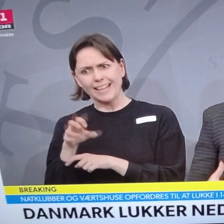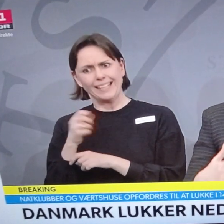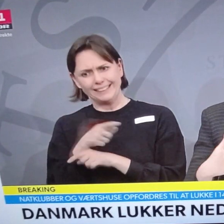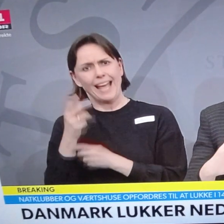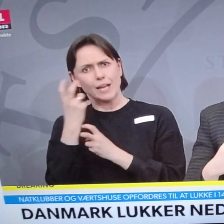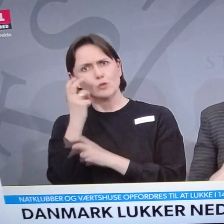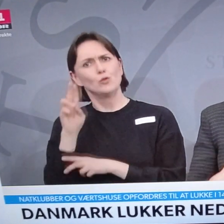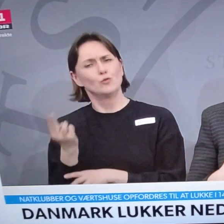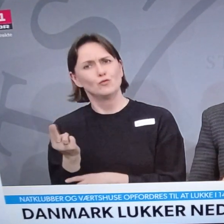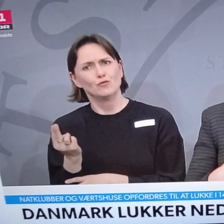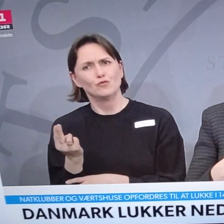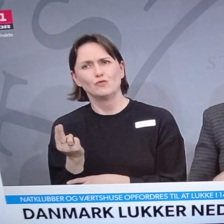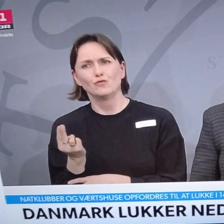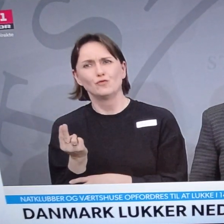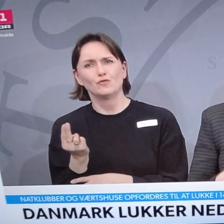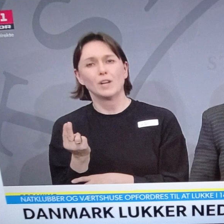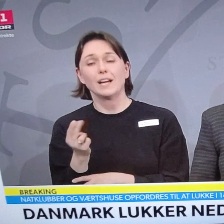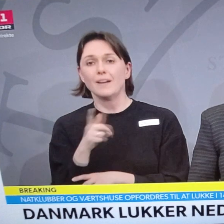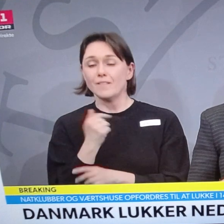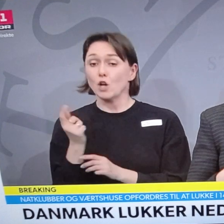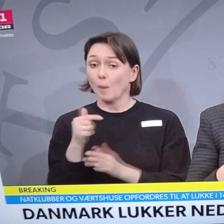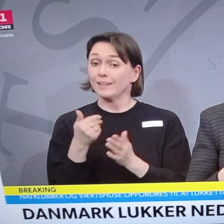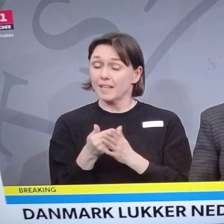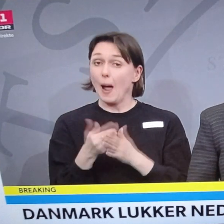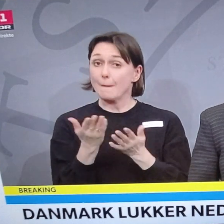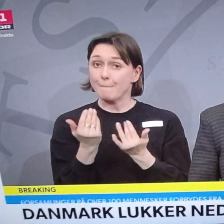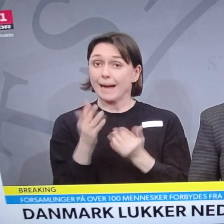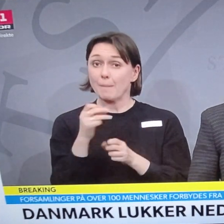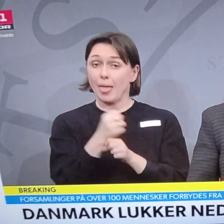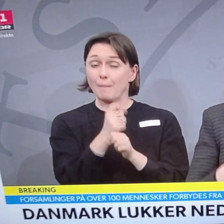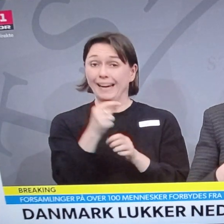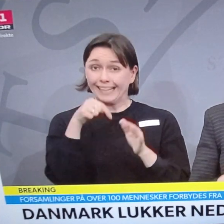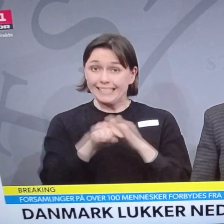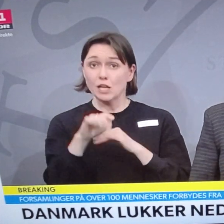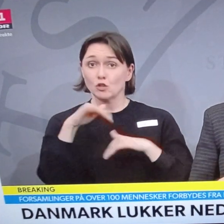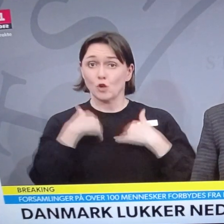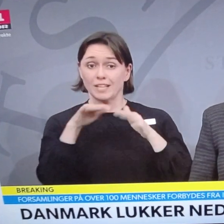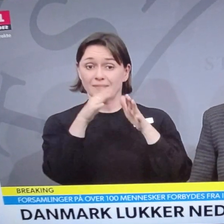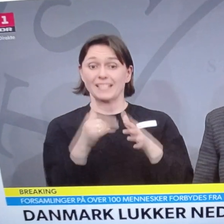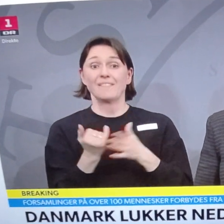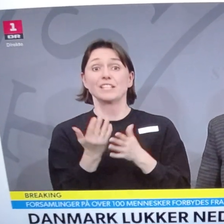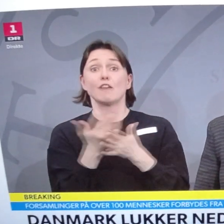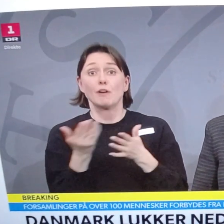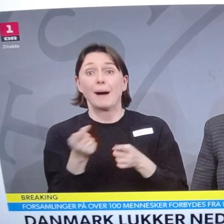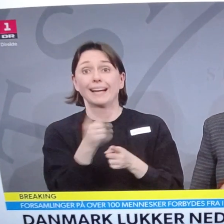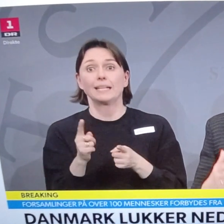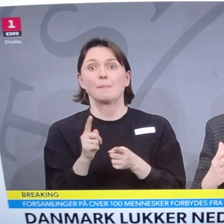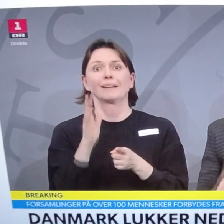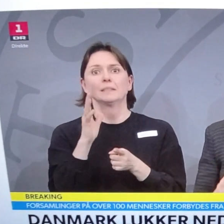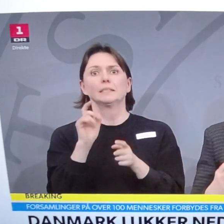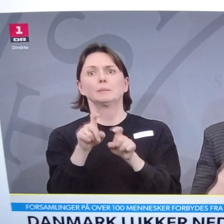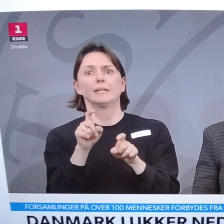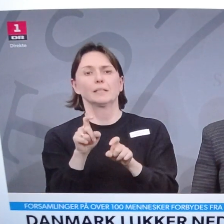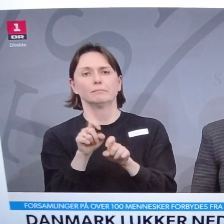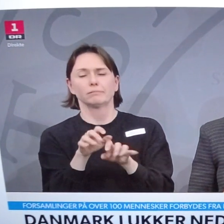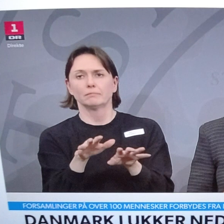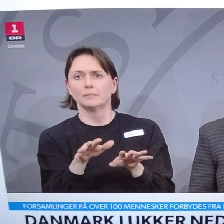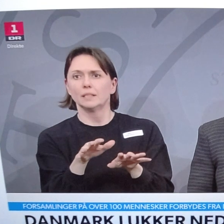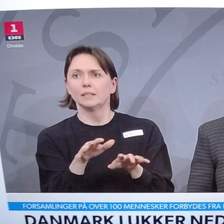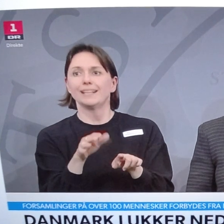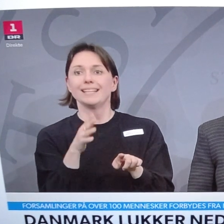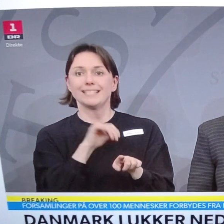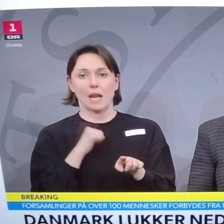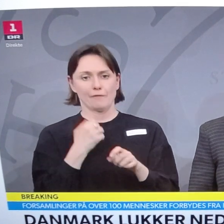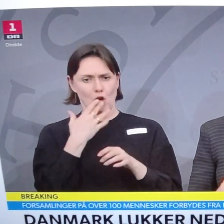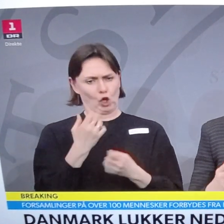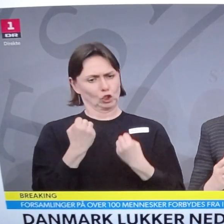Vi kommer til at mangle medarbejdere i vores sundhedsvæsen, hvis for mange af dem bliver smittet. Fordi selvom vi har et godt, stærkt